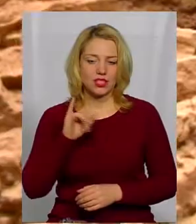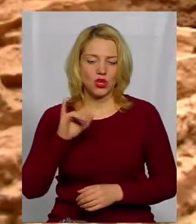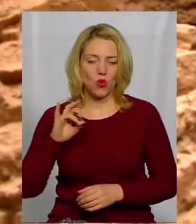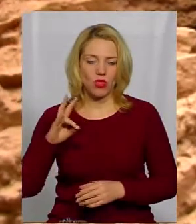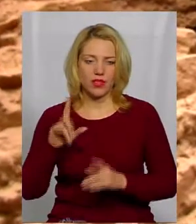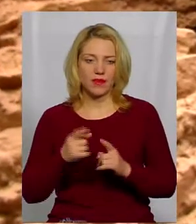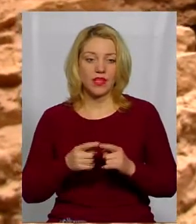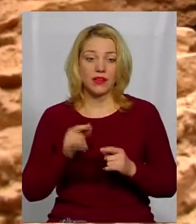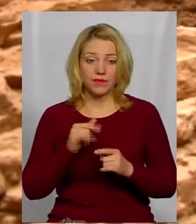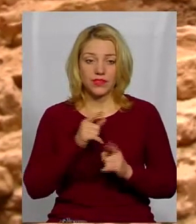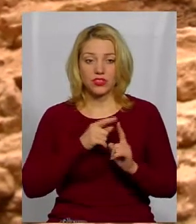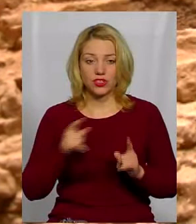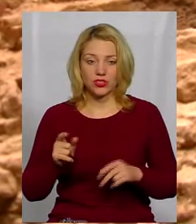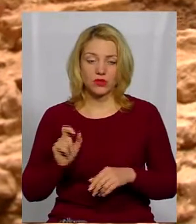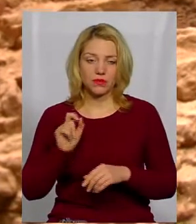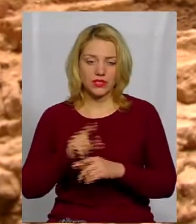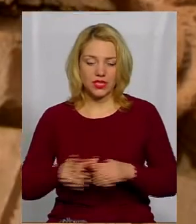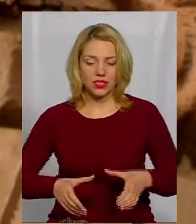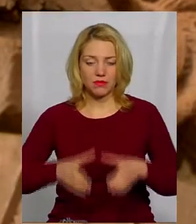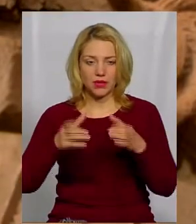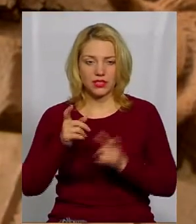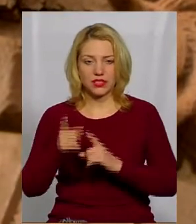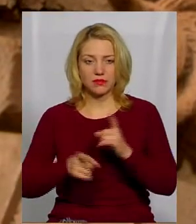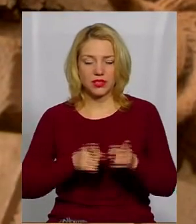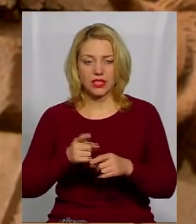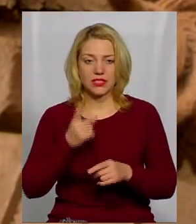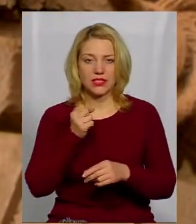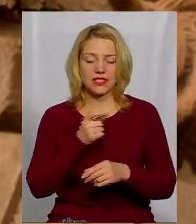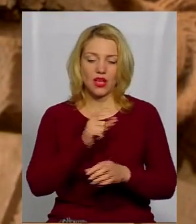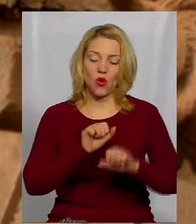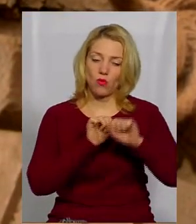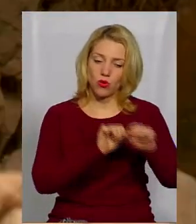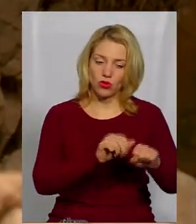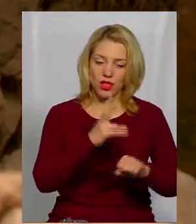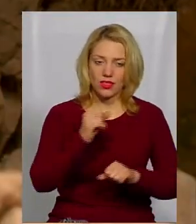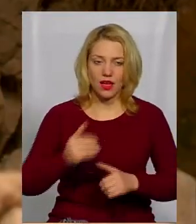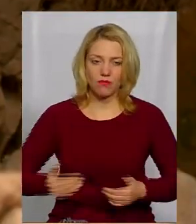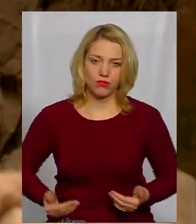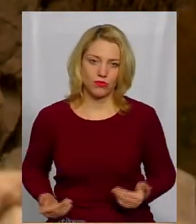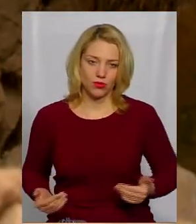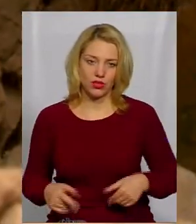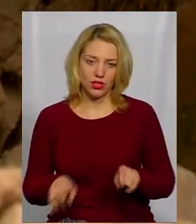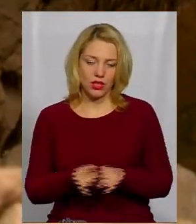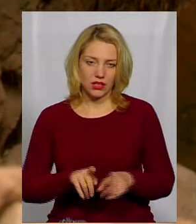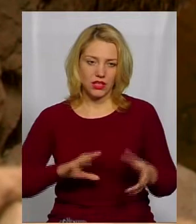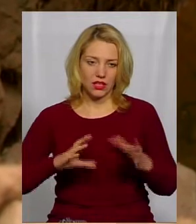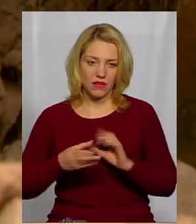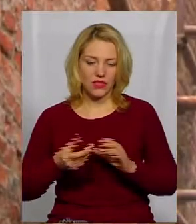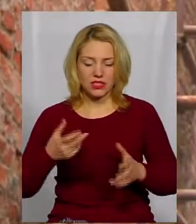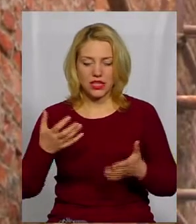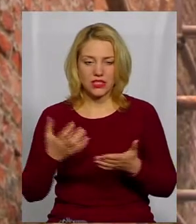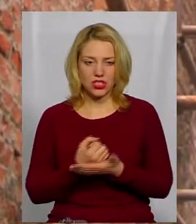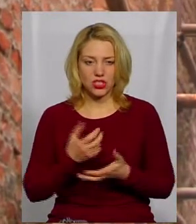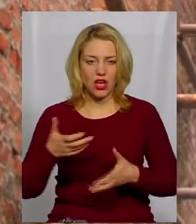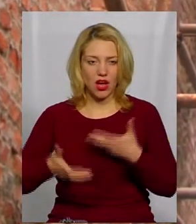фортеці. З часом призначення башти змінювалось з оборонного на побутовий. Таких висновків археологи дійшли, досліджуючи знайдений посуд.